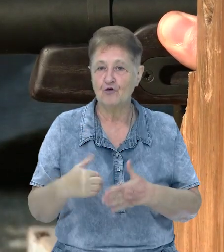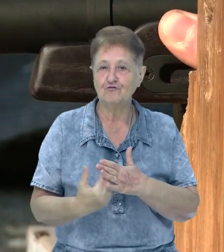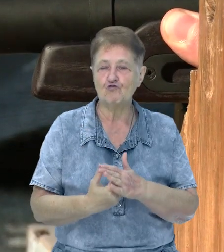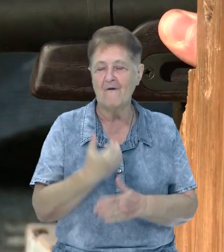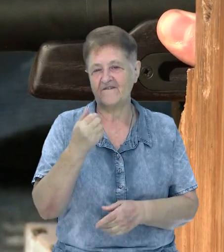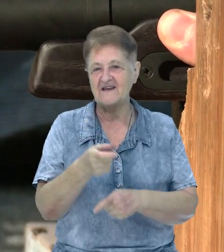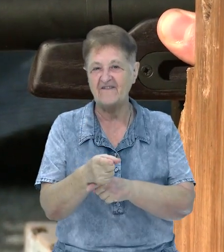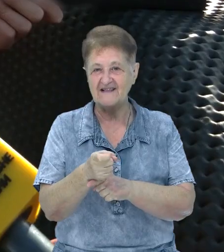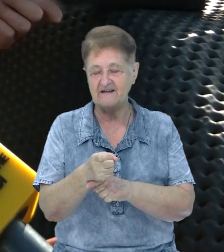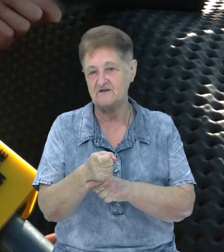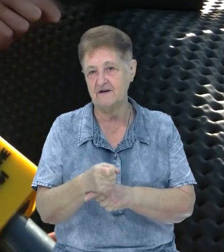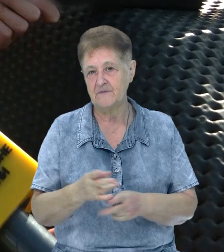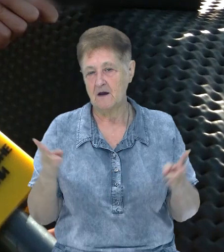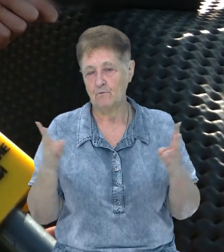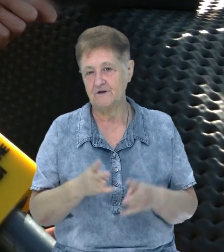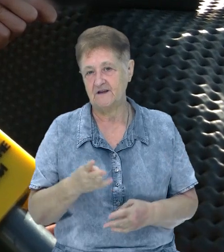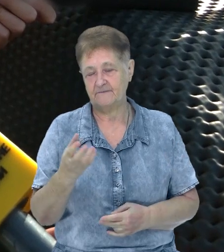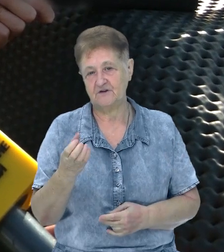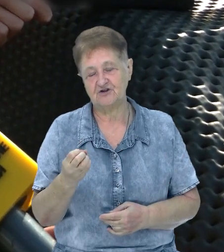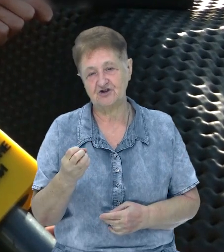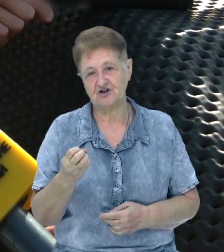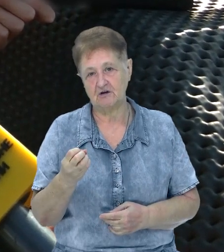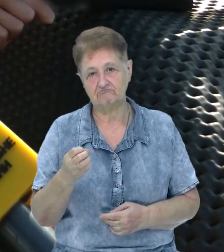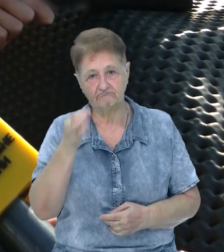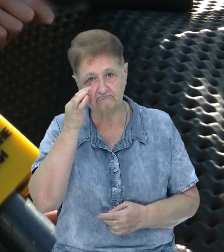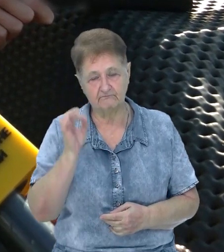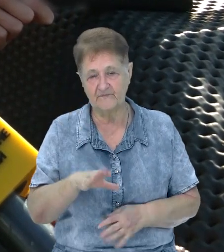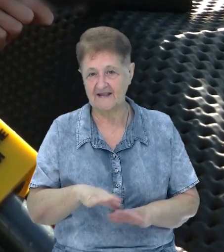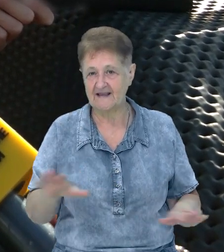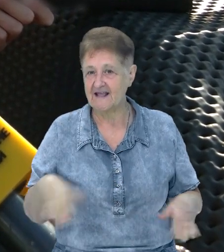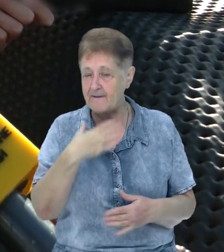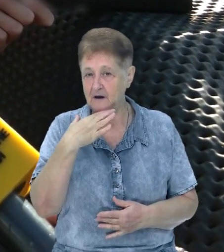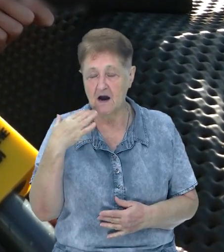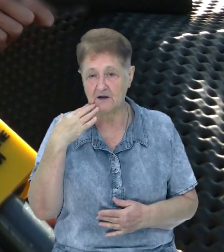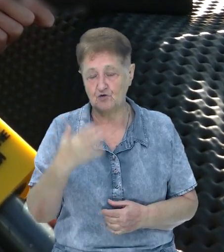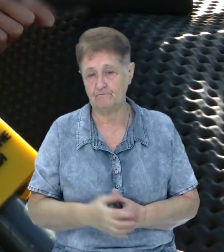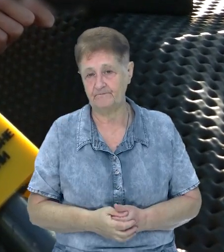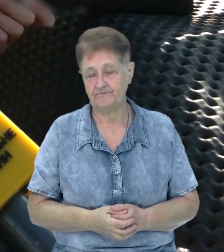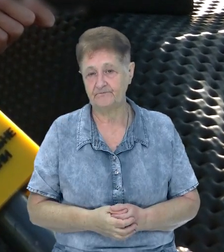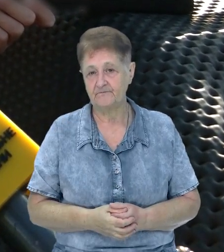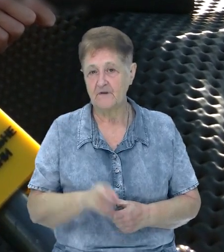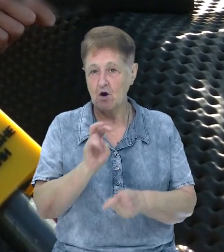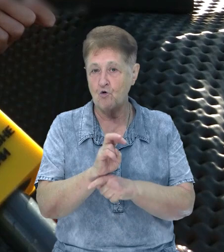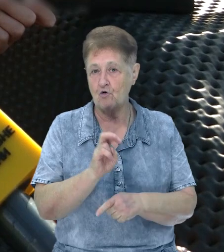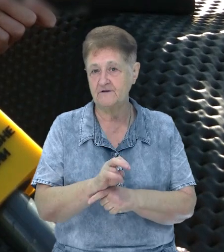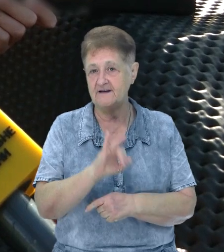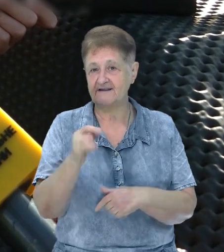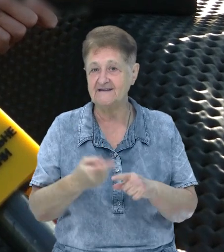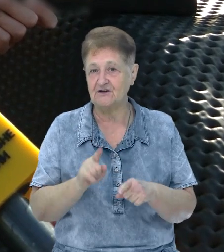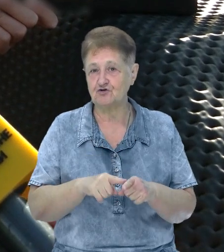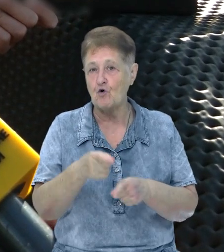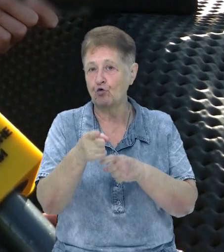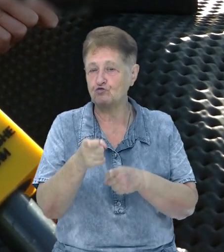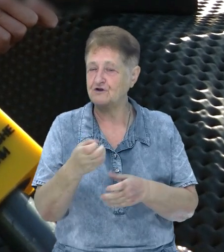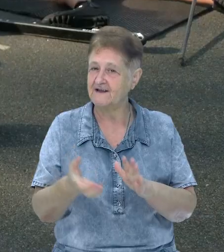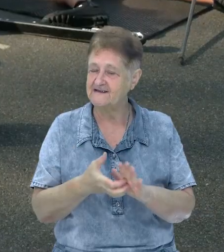пневматичній гвинтівці. Потрібні ще, тому що дітей багато ходять і за цього рушниць